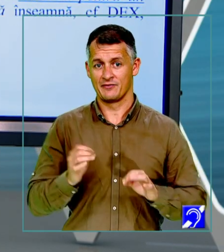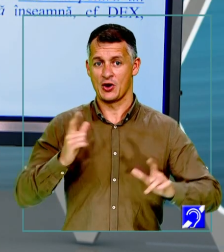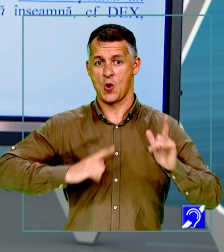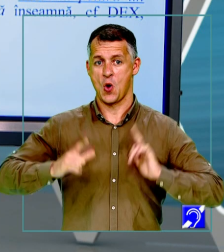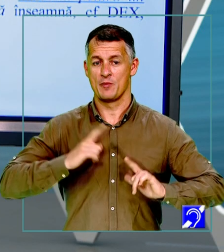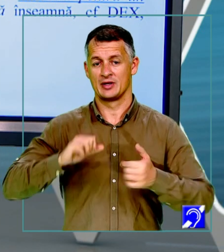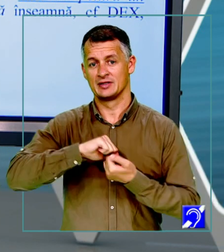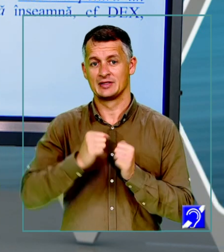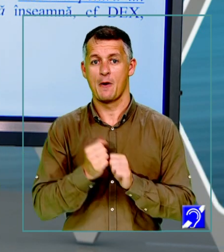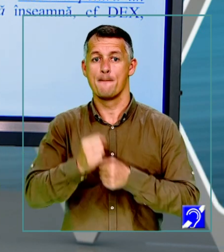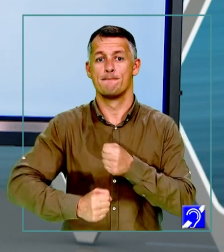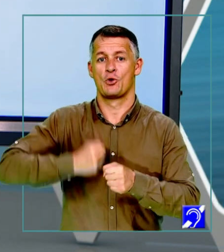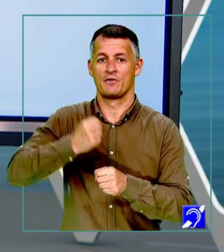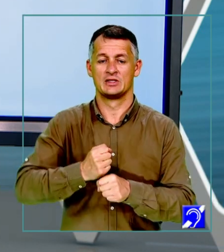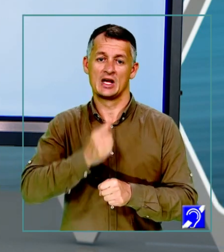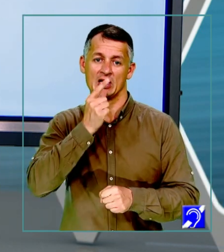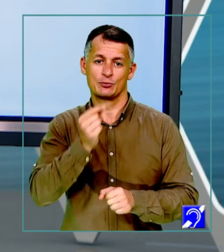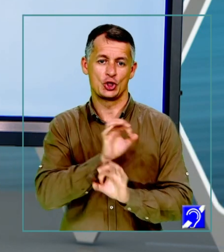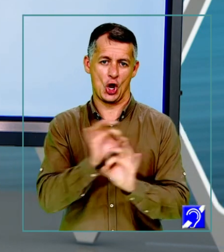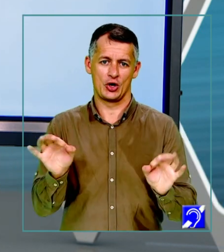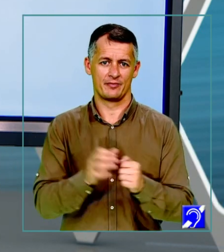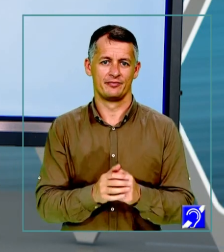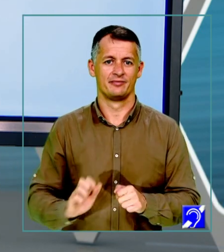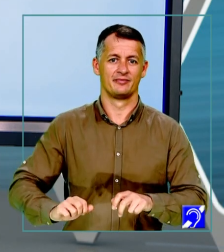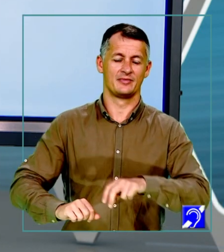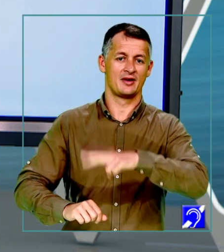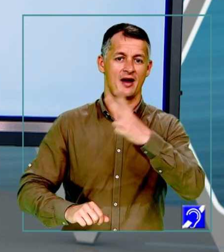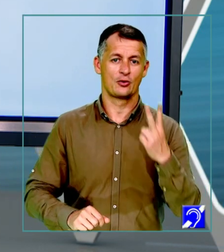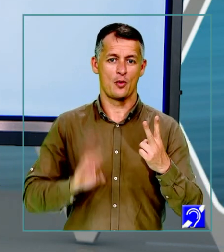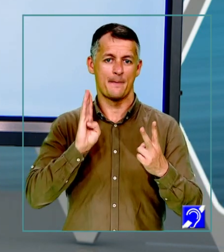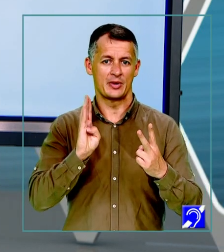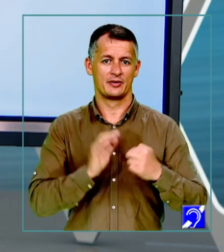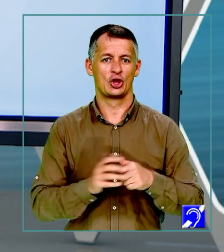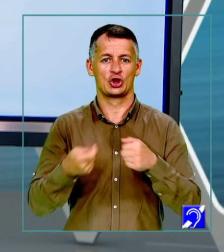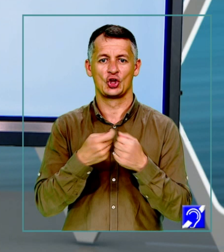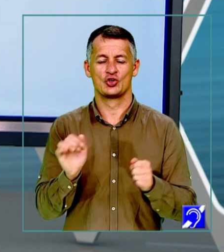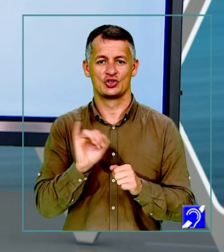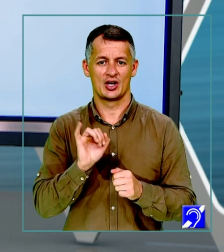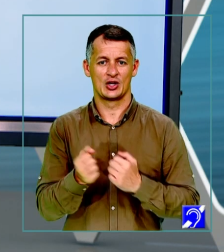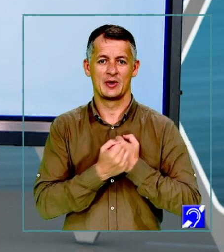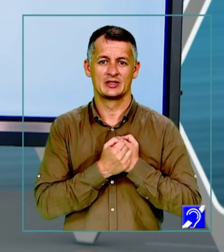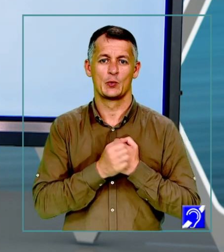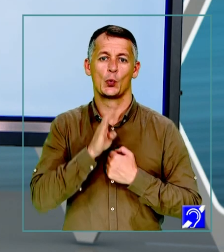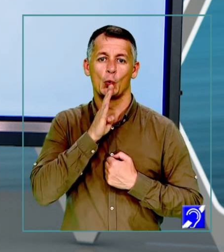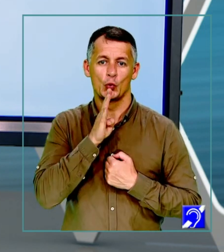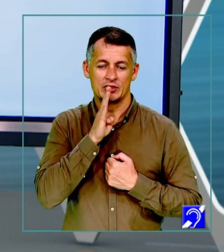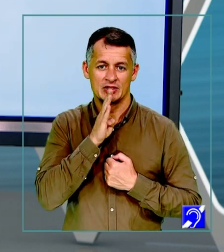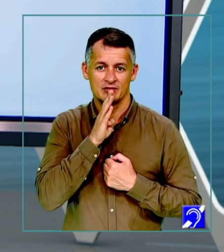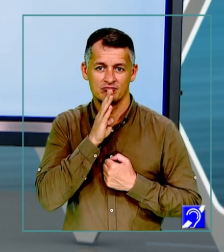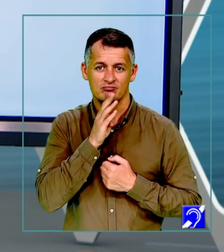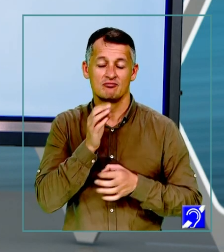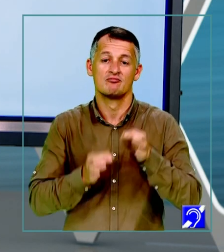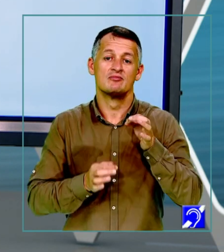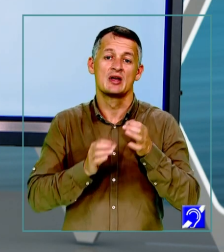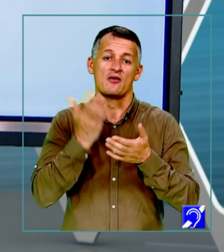profesie. Deci răspunsul este corect. Mai departe, a doua afirmație. B. Toți care iubesc muzica studiază un